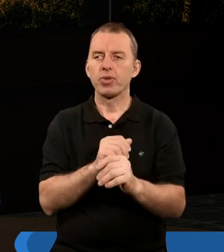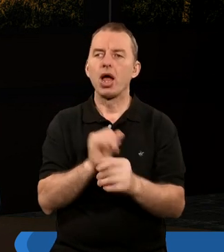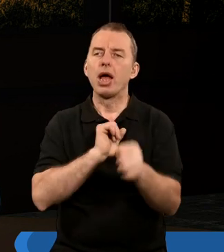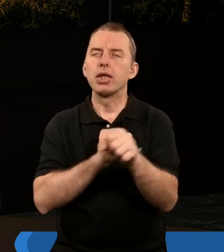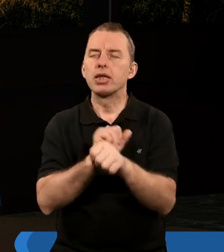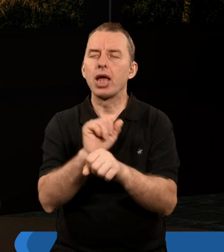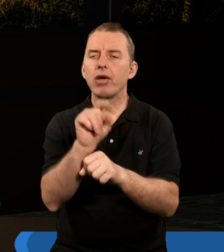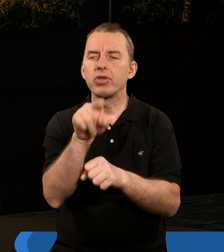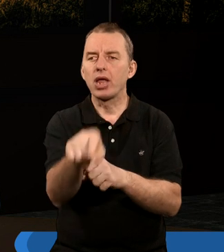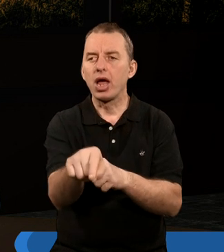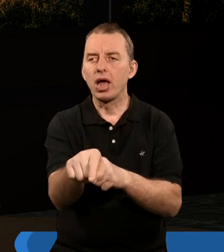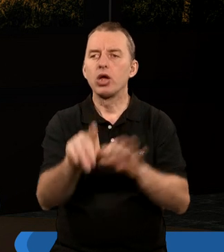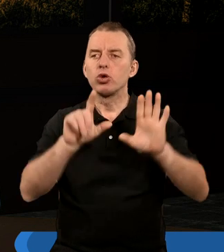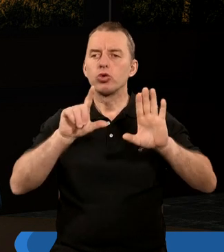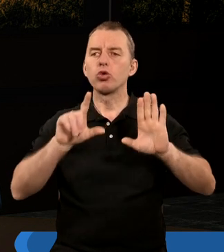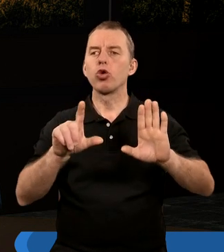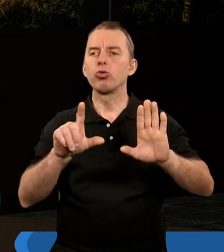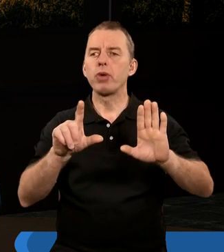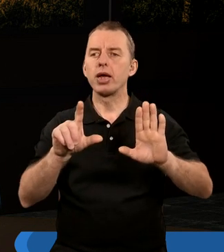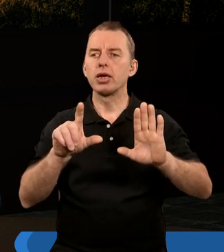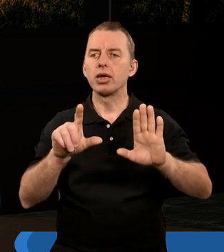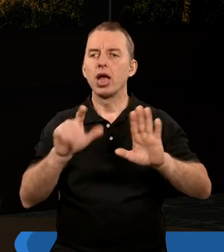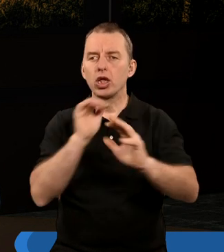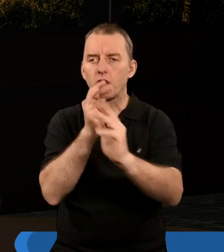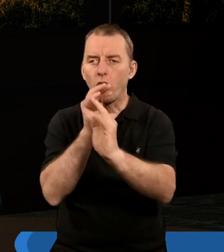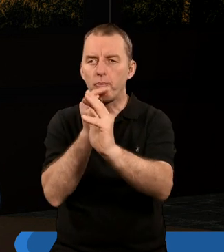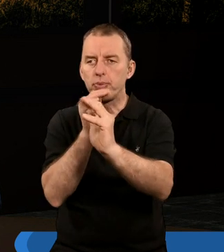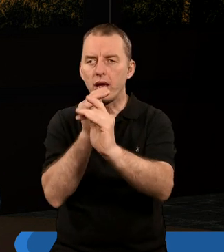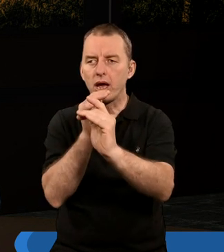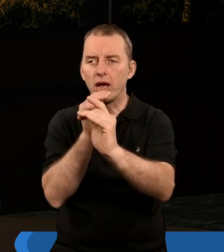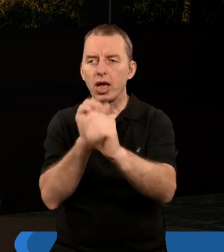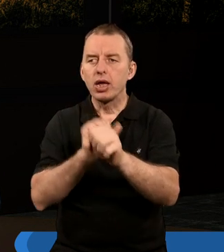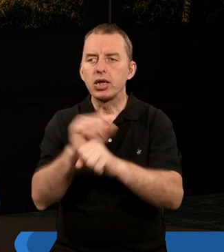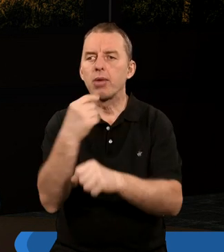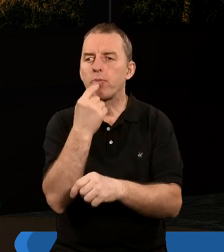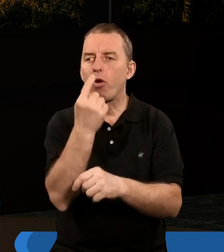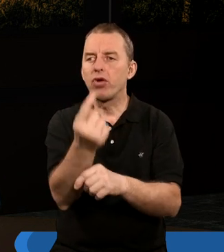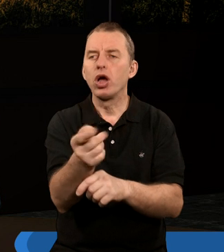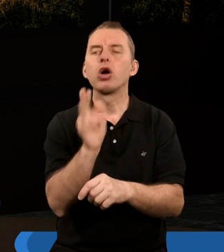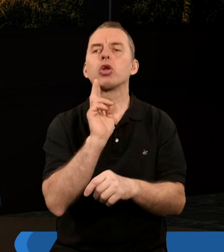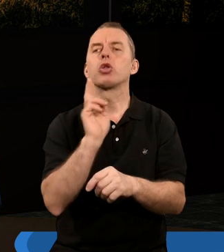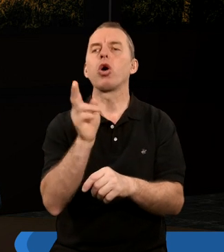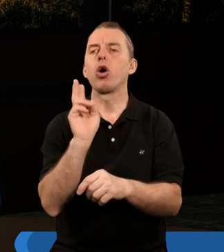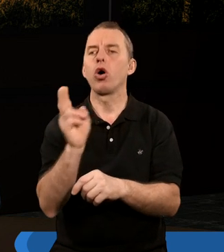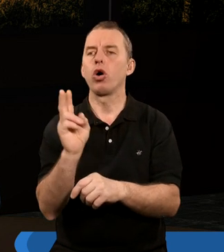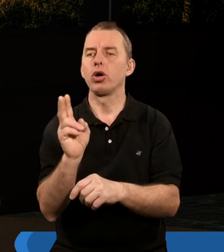jest przy tej siódmej trąbie jest powiedziane, kto